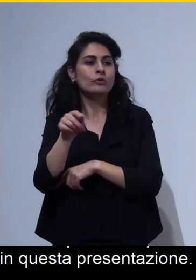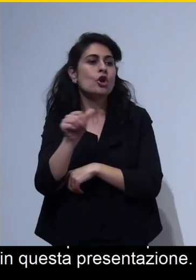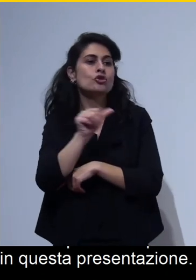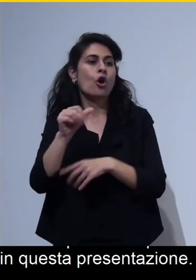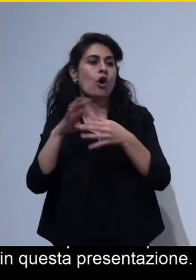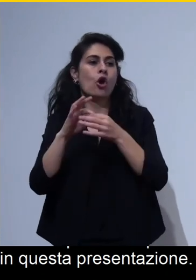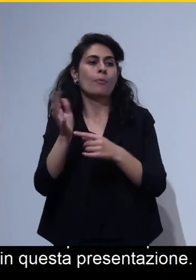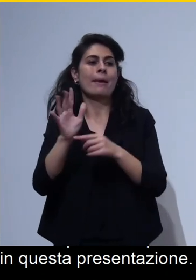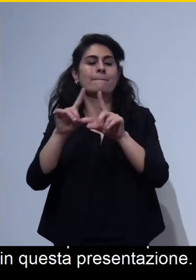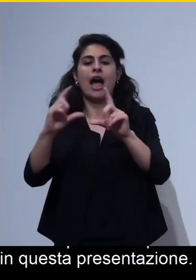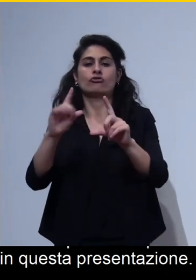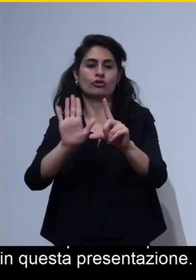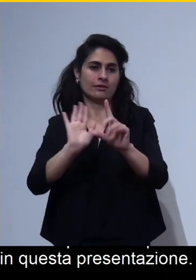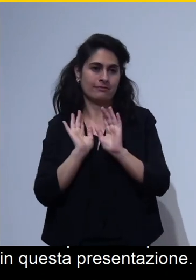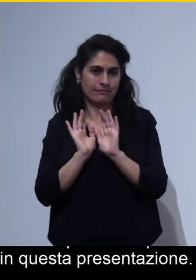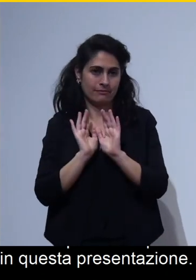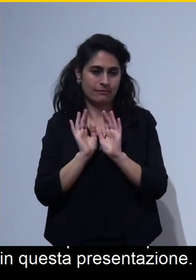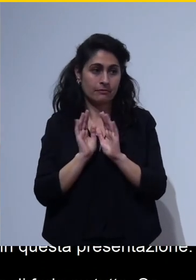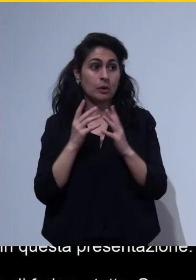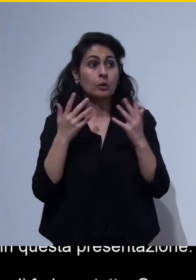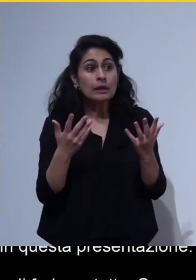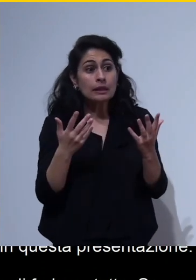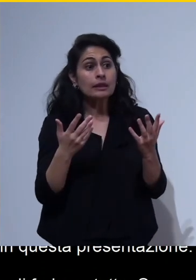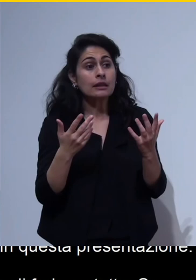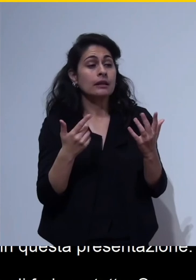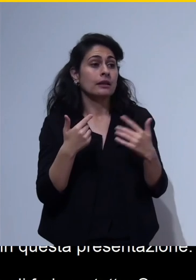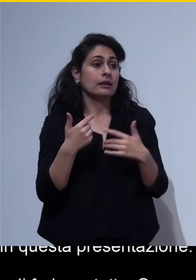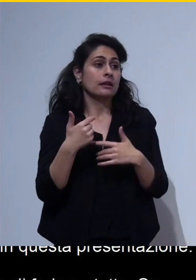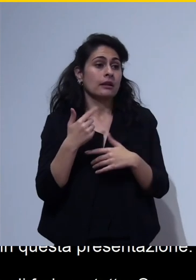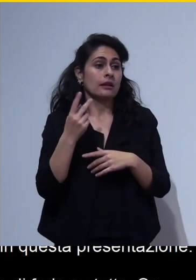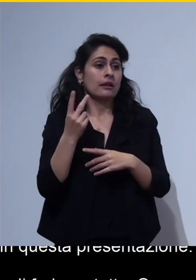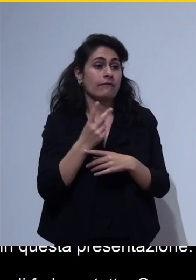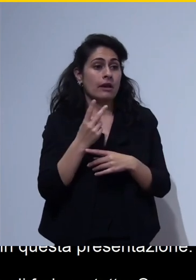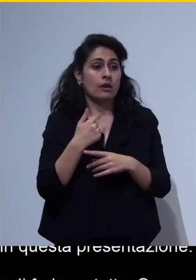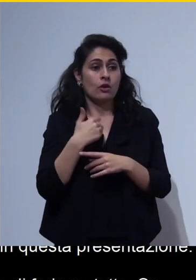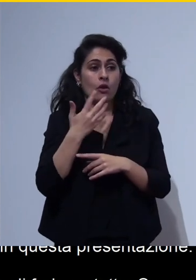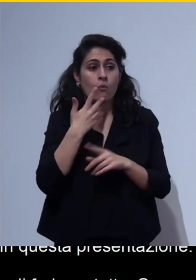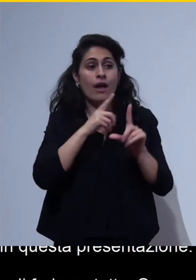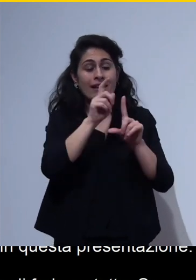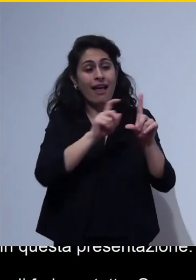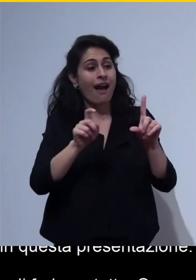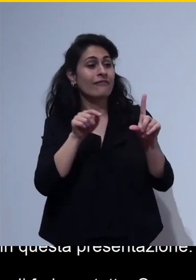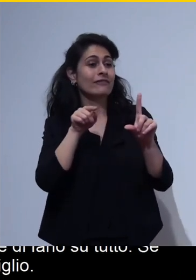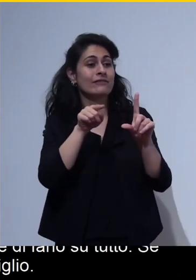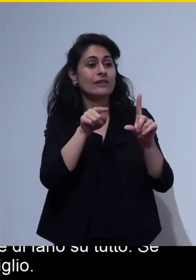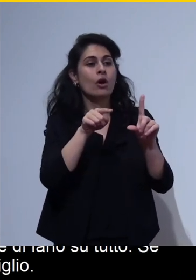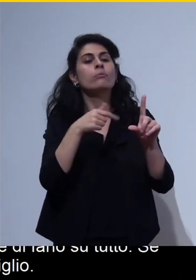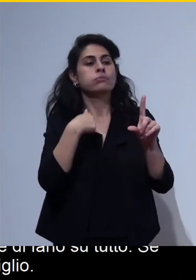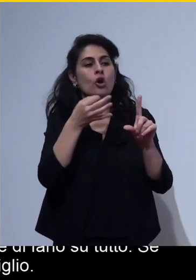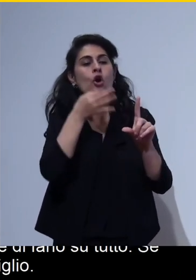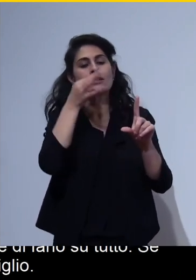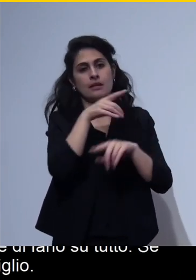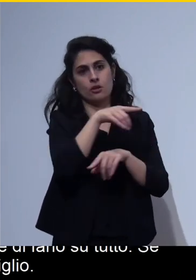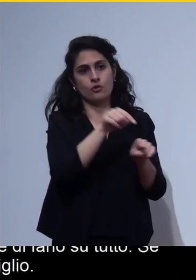un testo alternativo di un grafico cosa che non ti consiglio e consiglio di ascoltare più lui bisogna analizzarlo molto bene perché se si